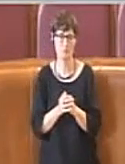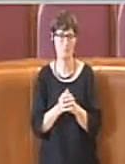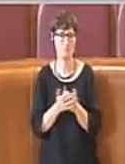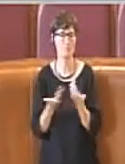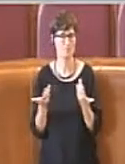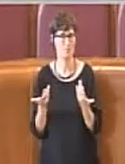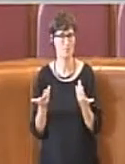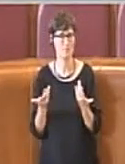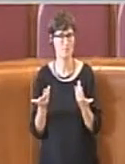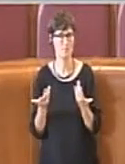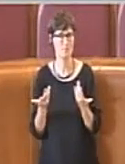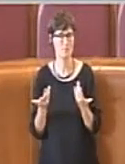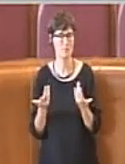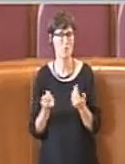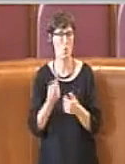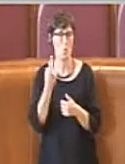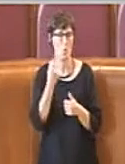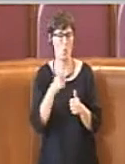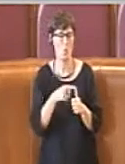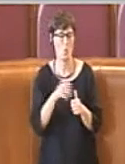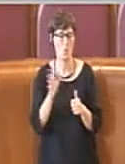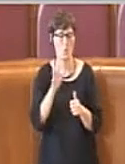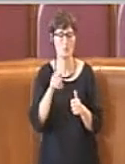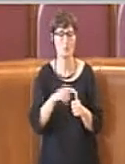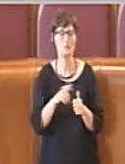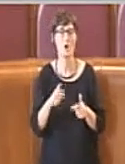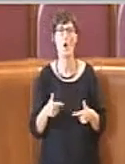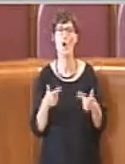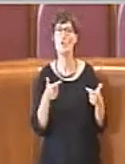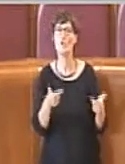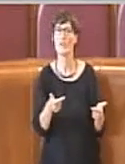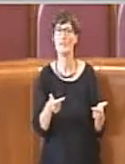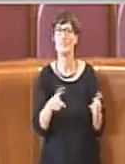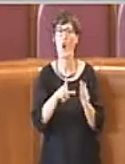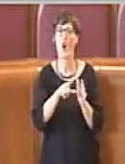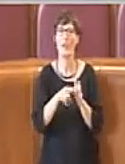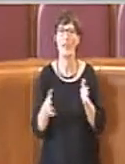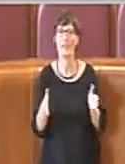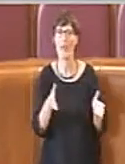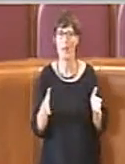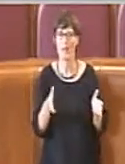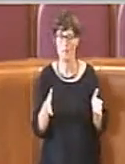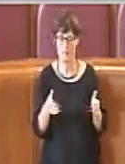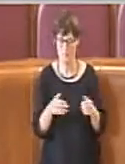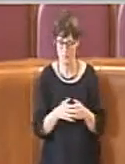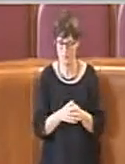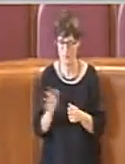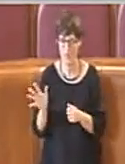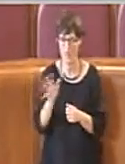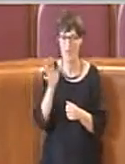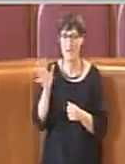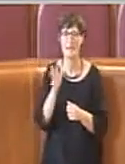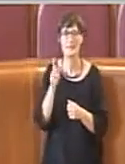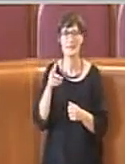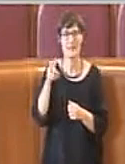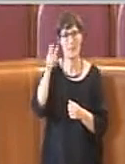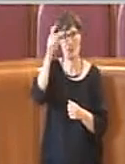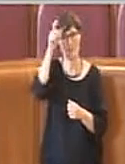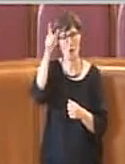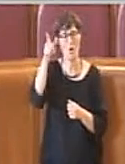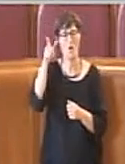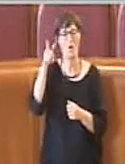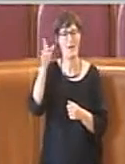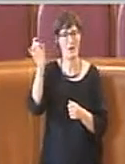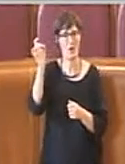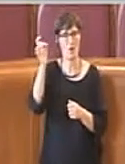particolare la durata delle concessioni. Sembra che la deroga del governo temporanea di sei